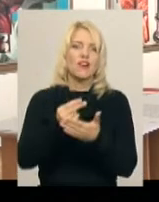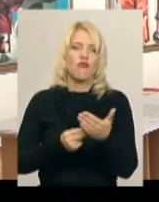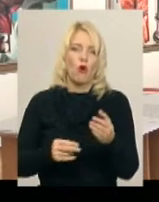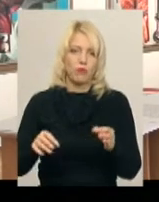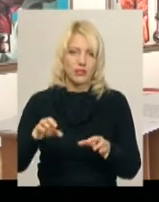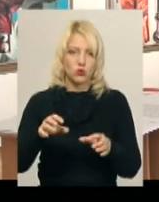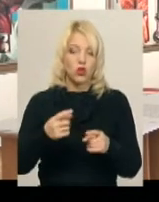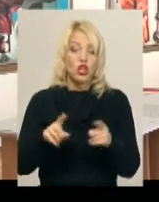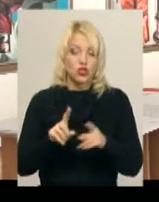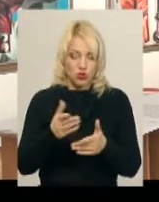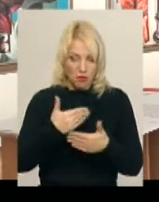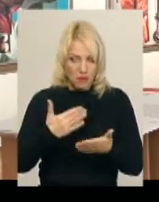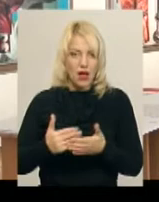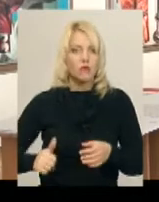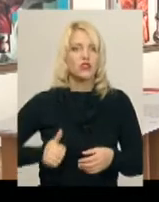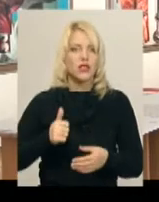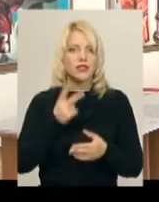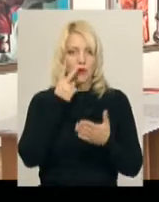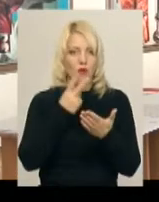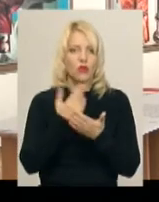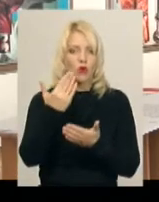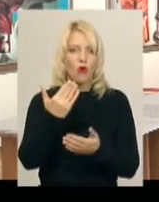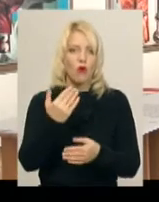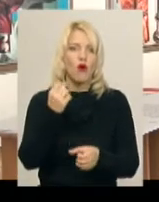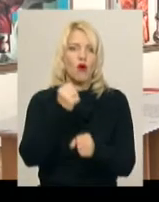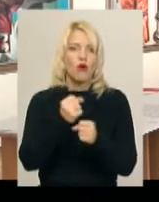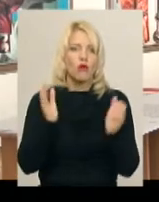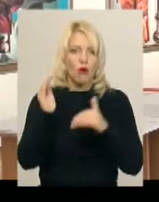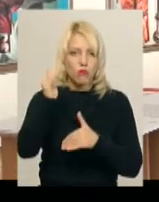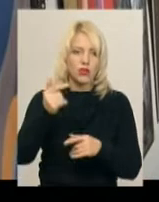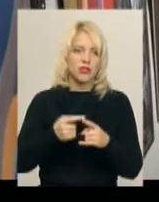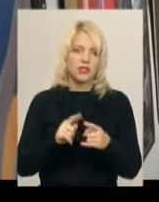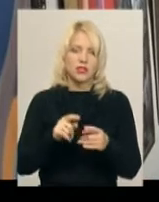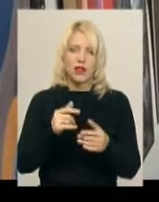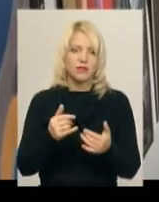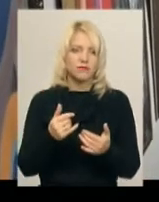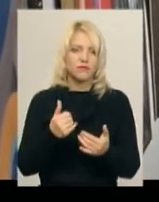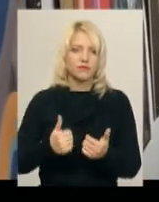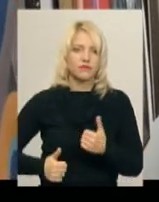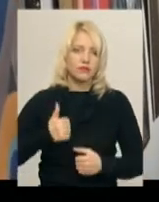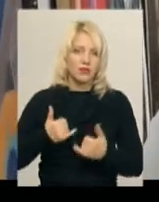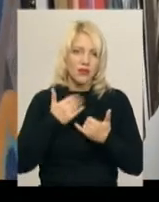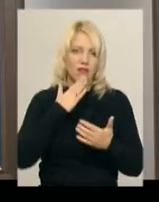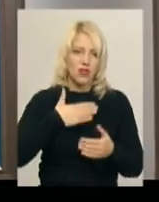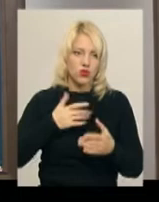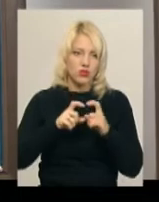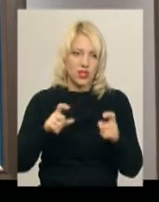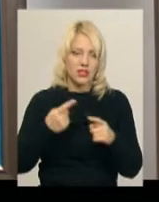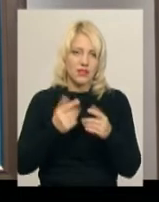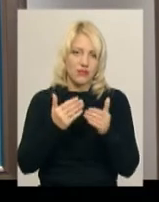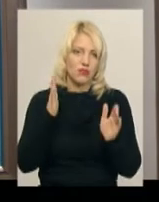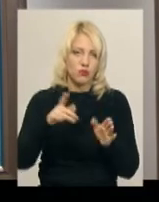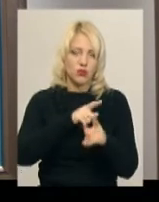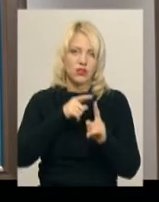честь виставляти його роботи – це дуже вагомо для нашого закладу. Виставка картин «Лабіринт значень» триватиме у